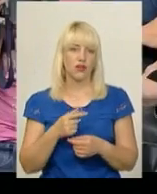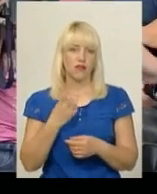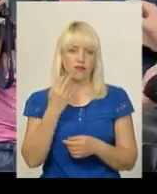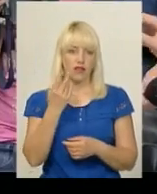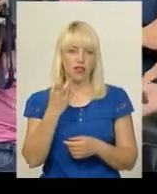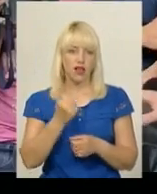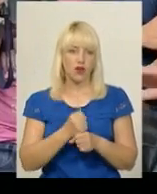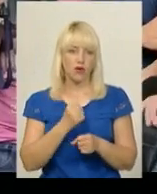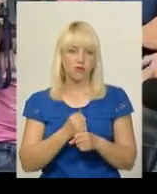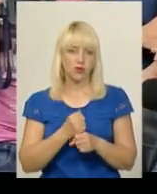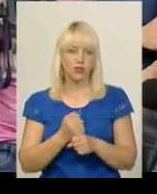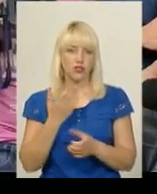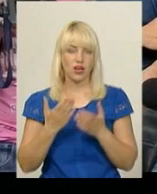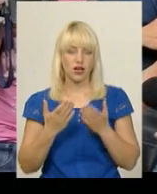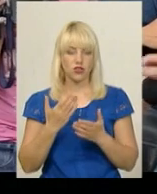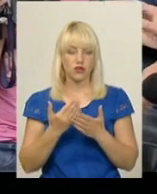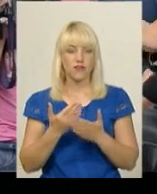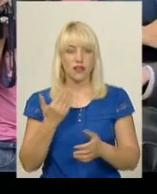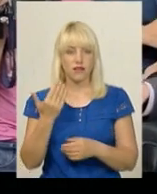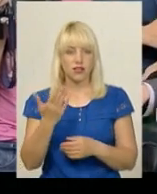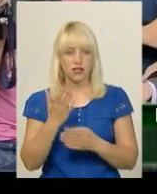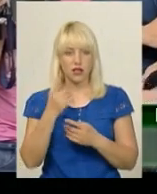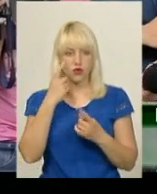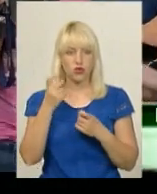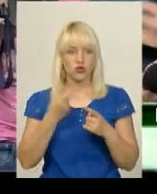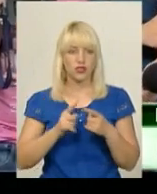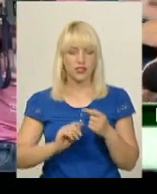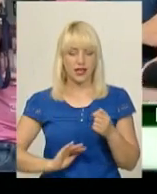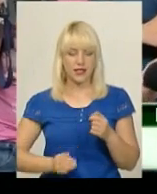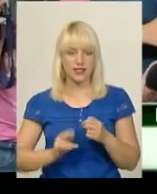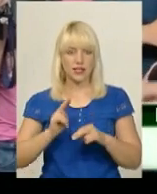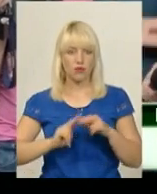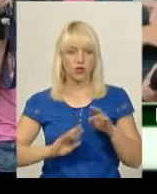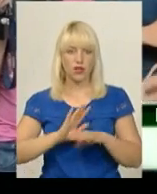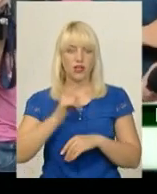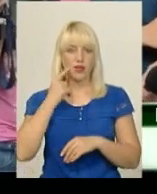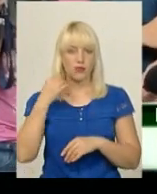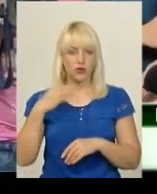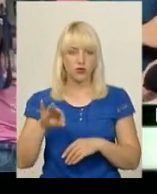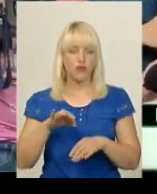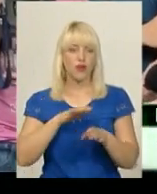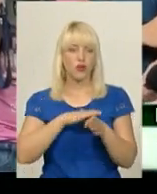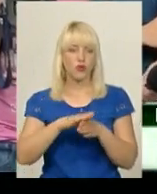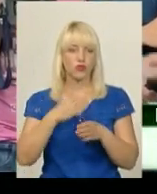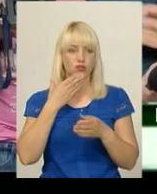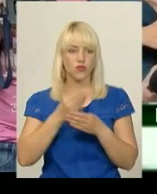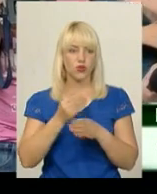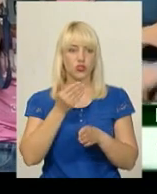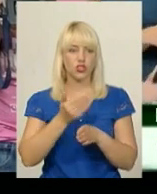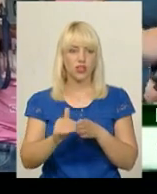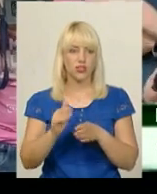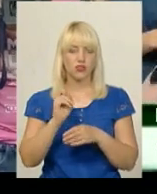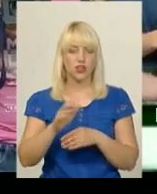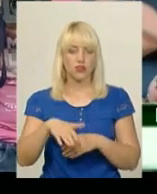Якщо від вас є інформація про те, що цей забудовник недобросовісно виконує свою частину функцій, як